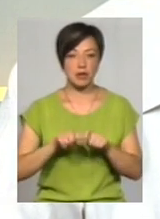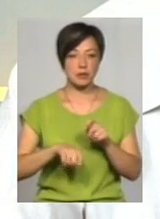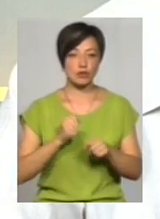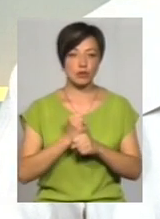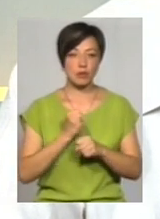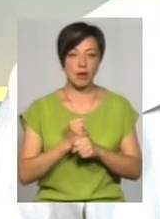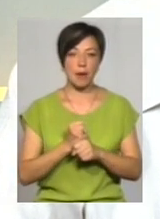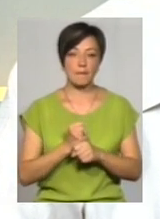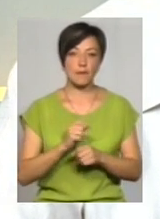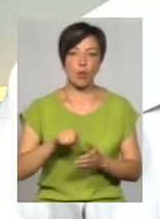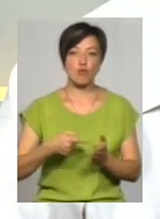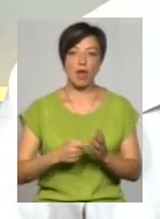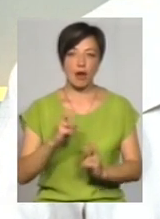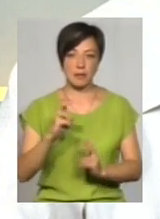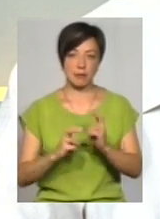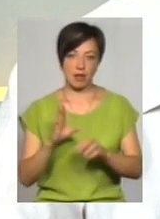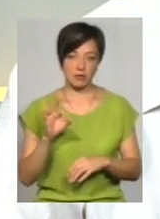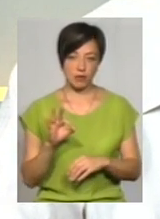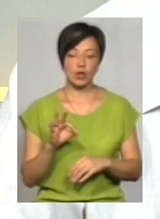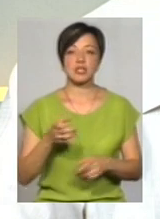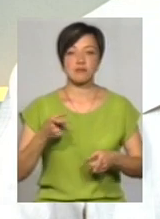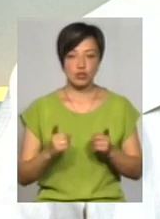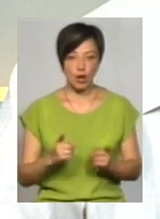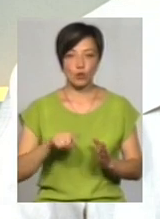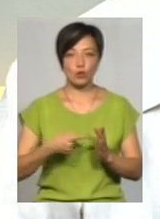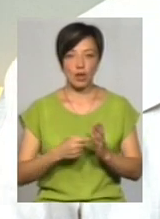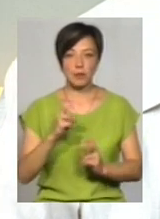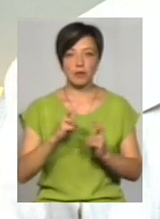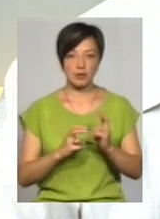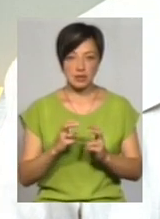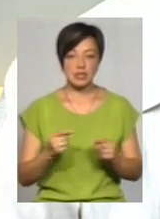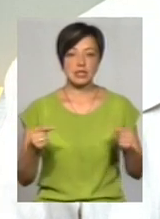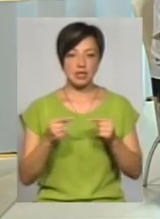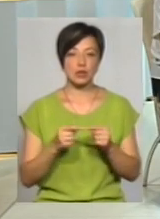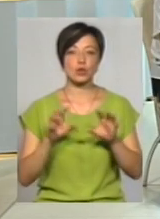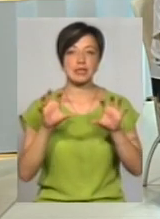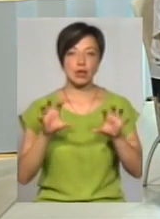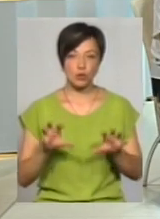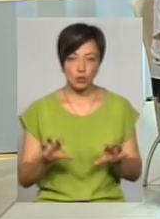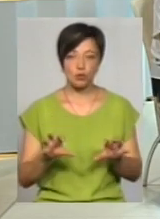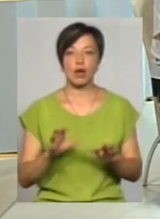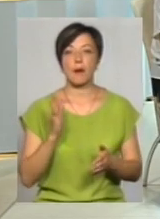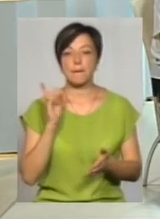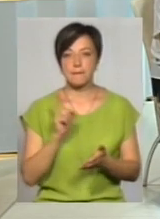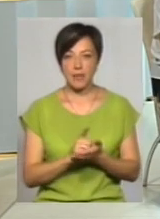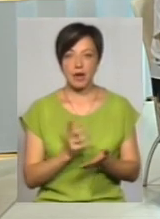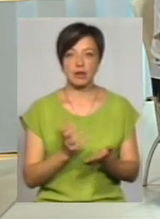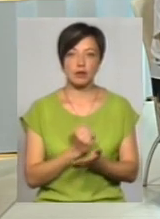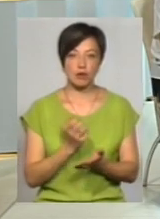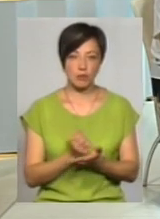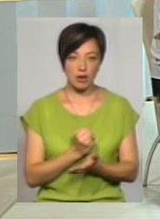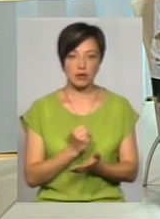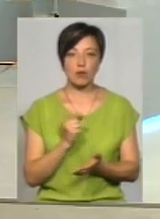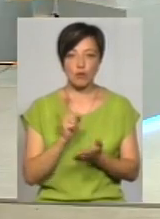комунальне підприємство. Звичайно, комунальне підприємство, згідно з статутом, згідно з усіма виконувачими актами, воно має заробляти кошти.